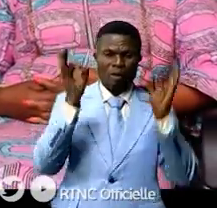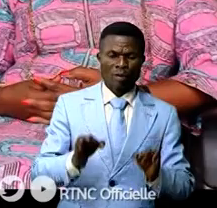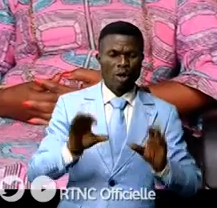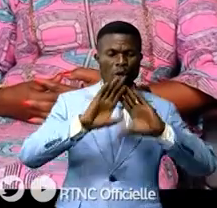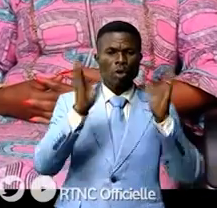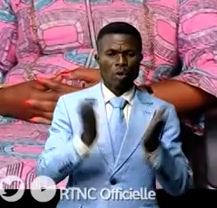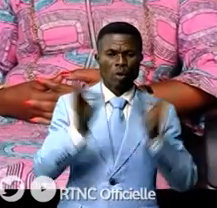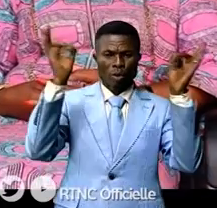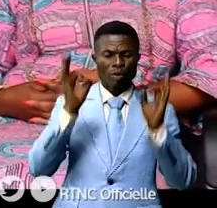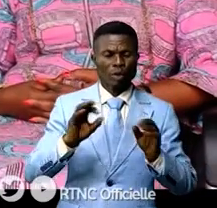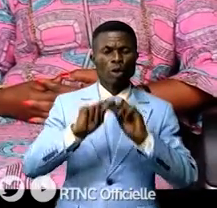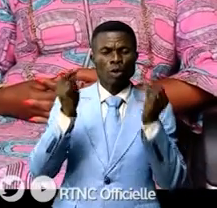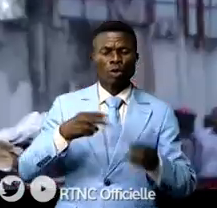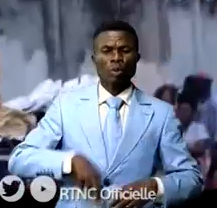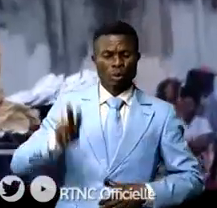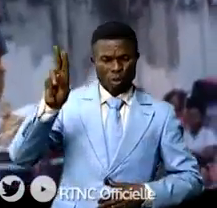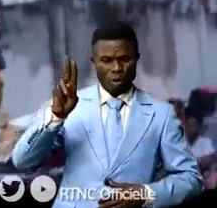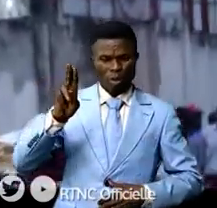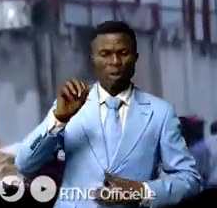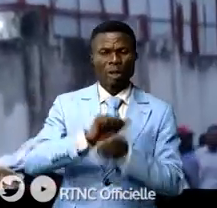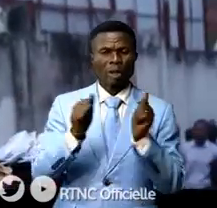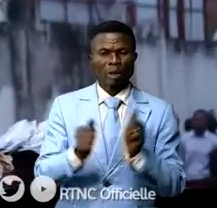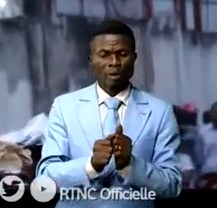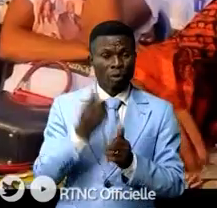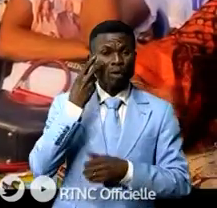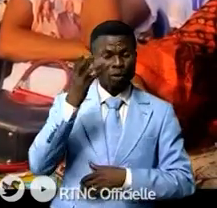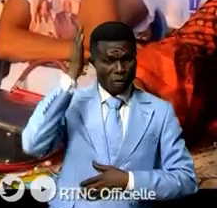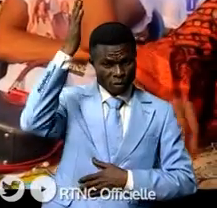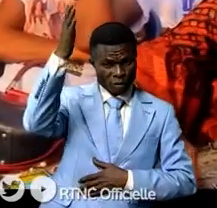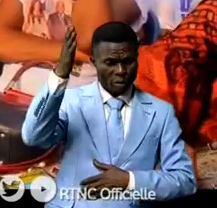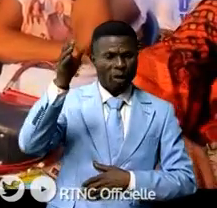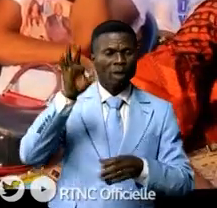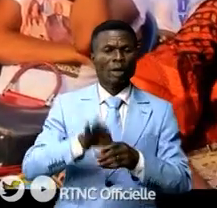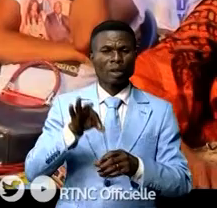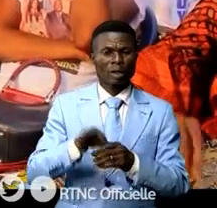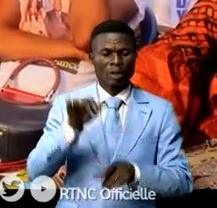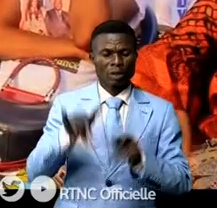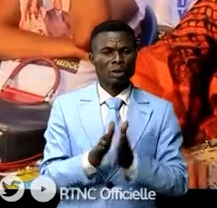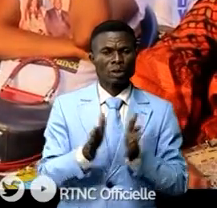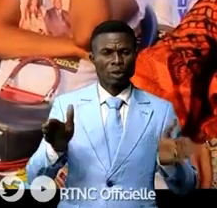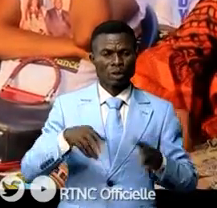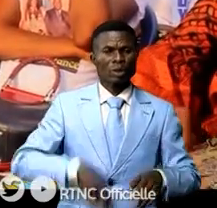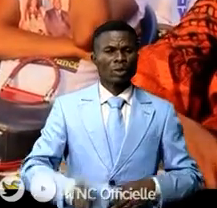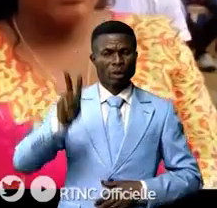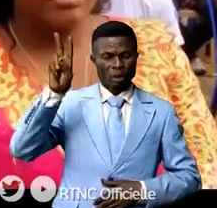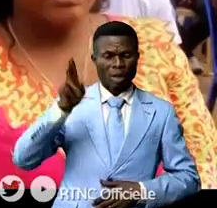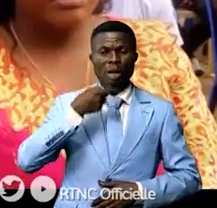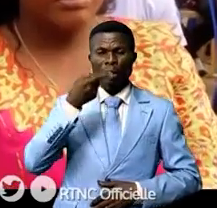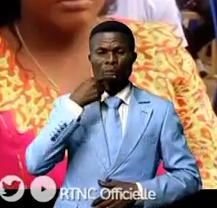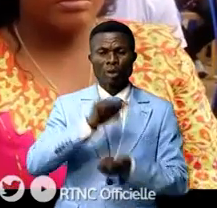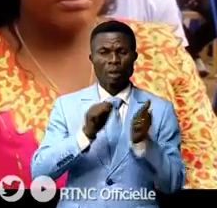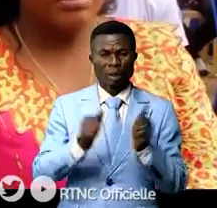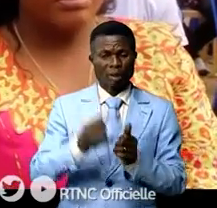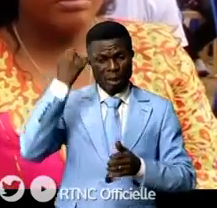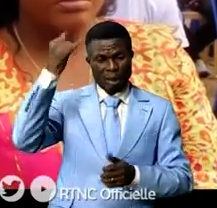comités fédéraux de son parti s'inscrivent dans le cadre des perspectives des élections à venir. Le secrétaire général de l'IDP s'est revenu sur la